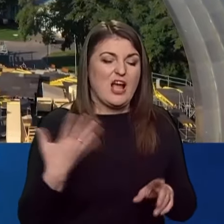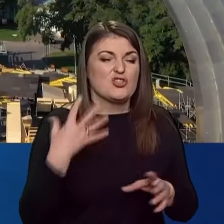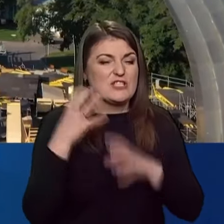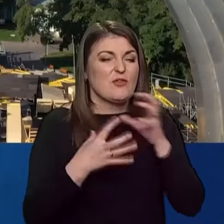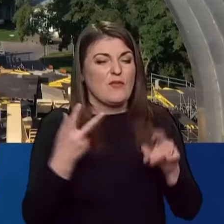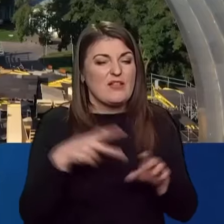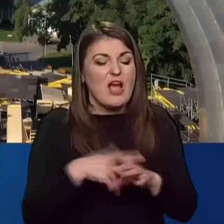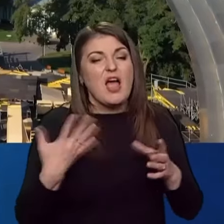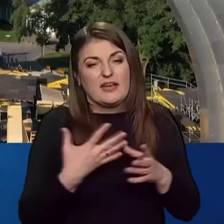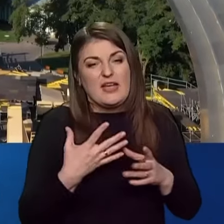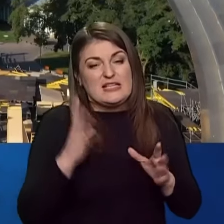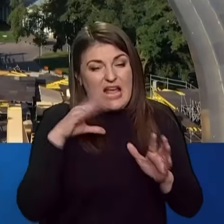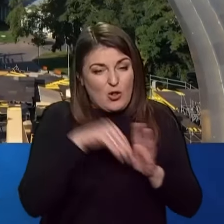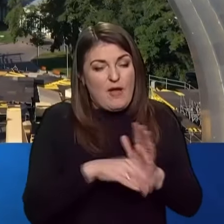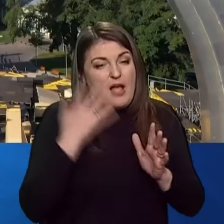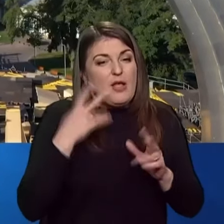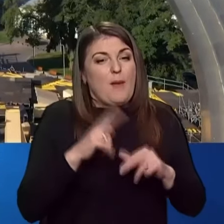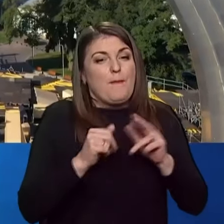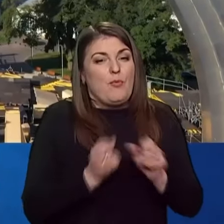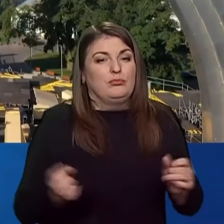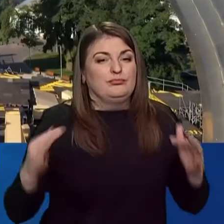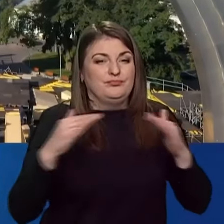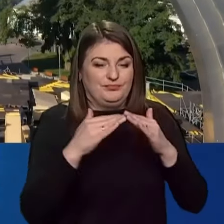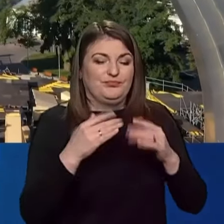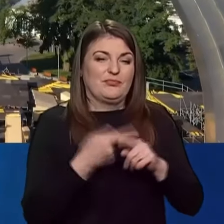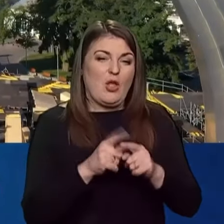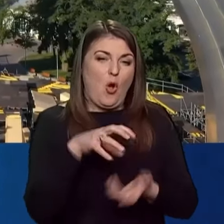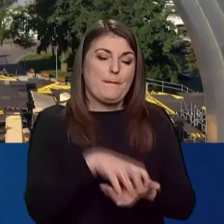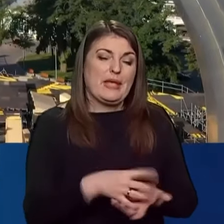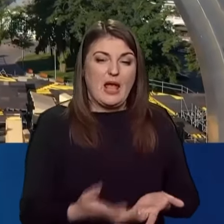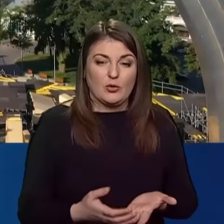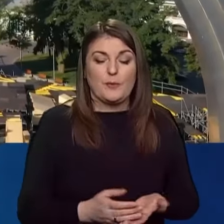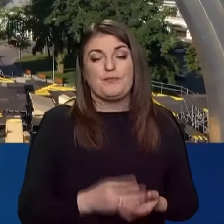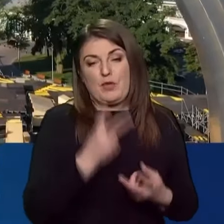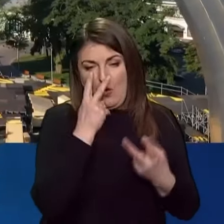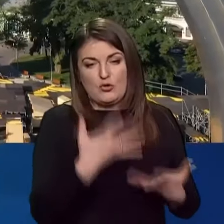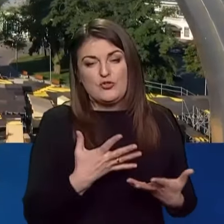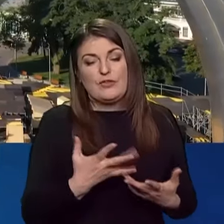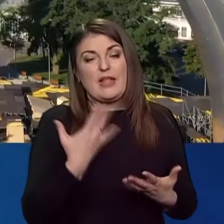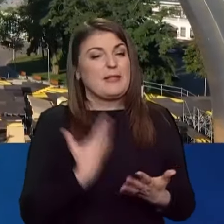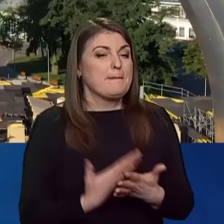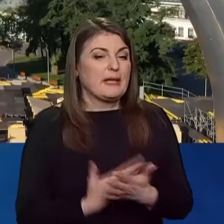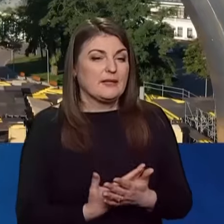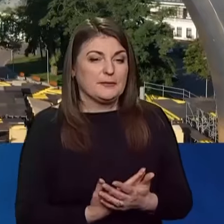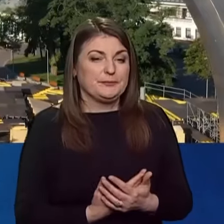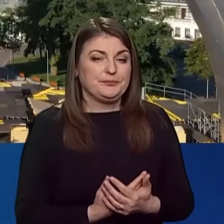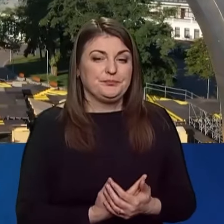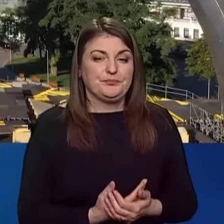закладалося при спорудженні того чи іншого об'єкту. Очевидно, наприклад,